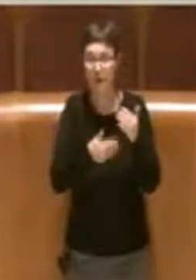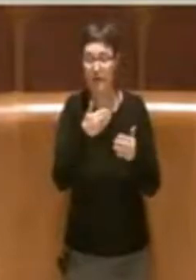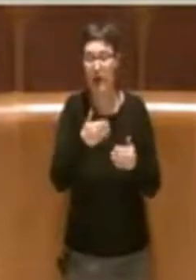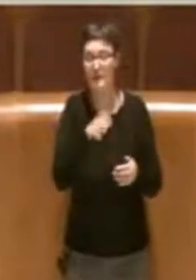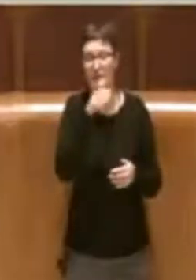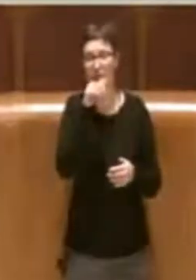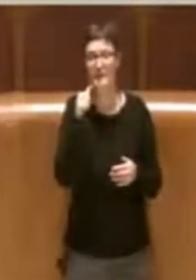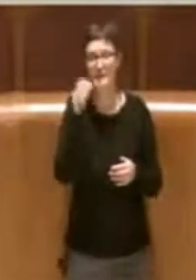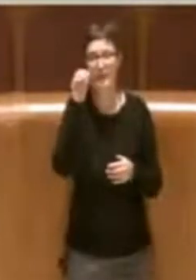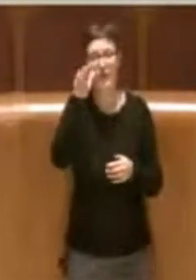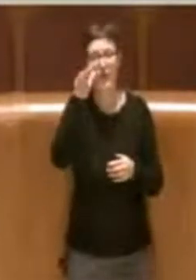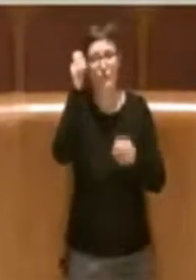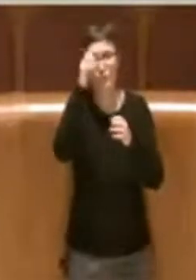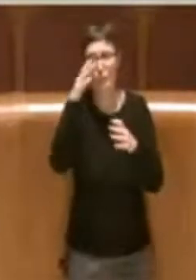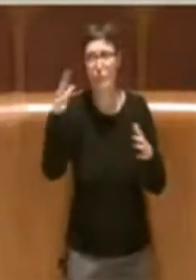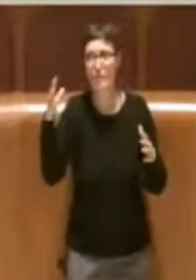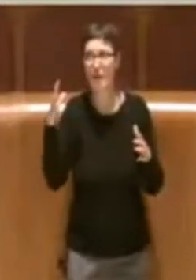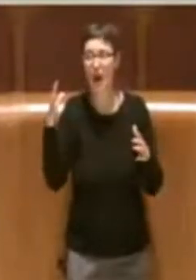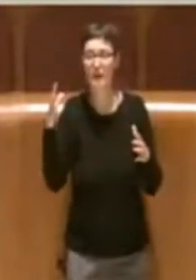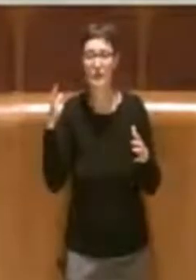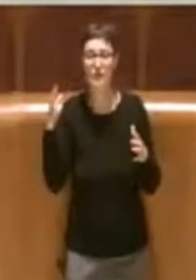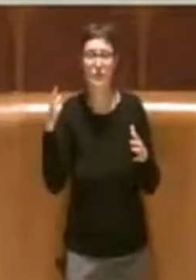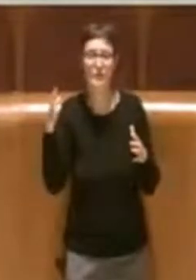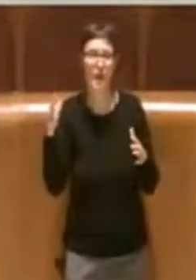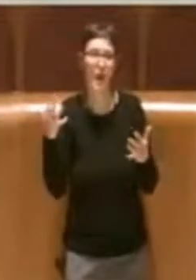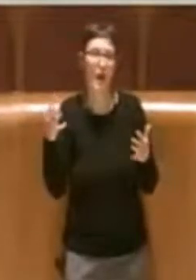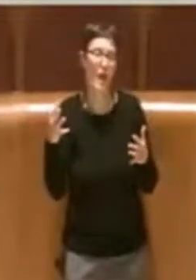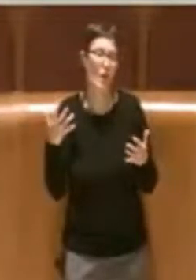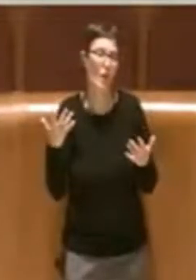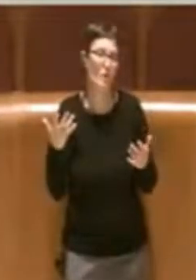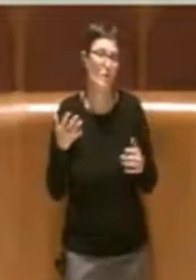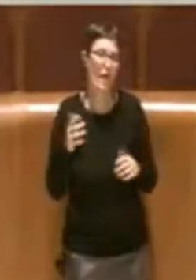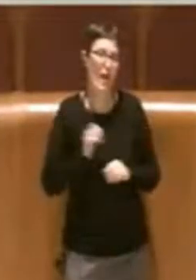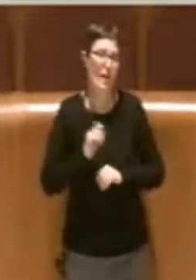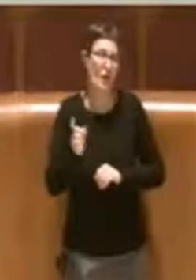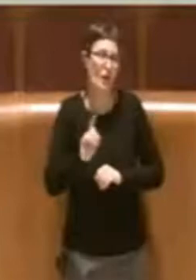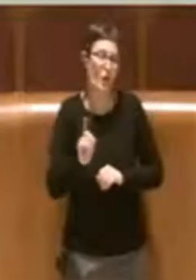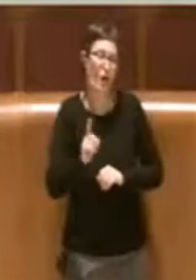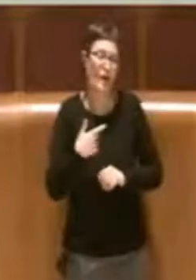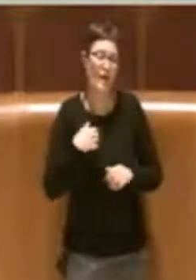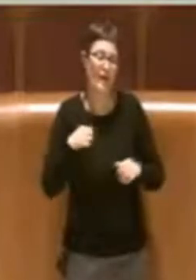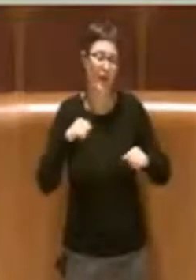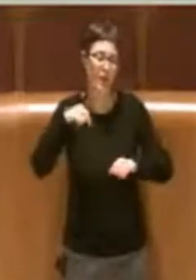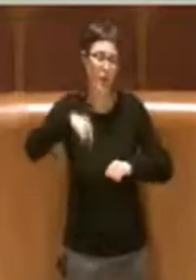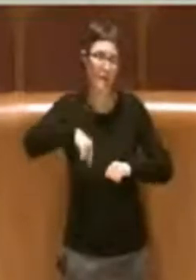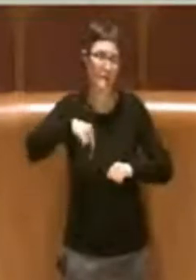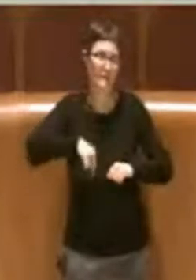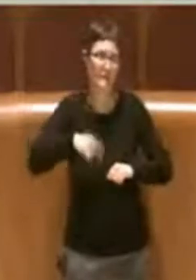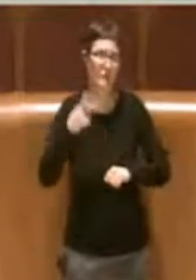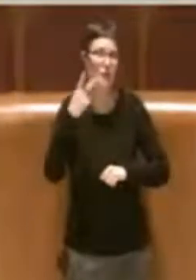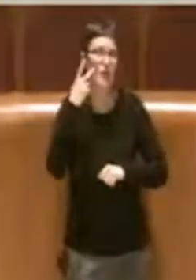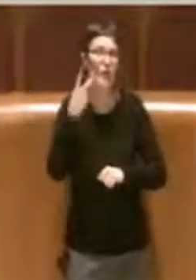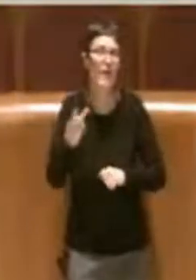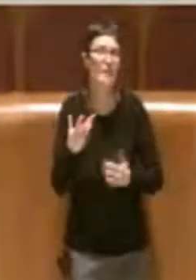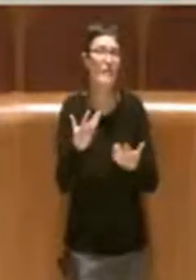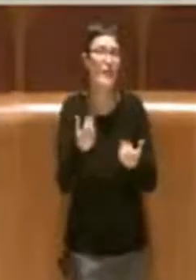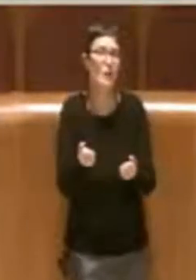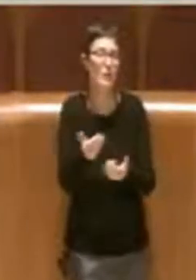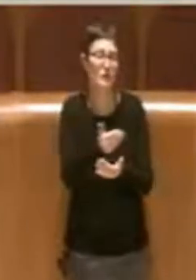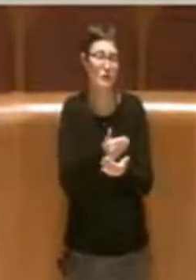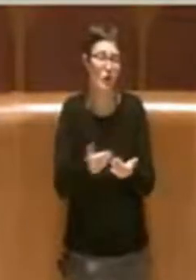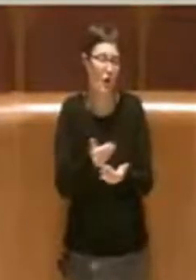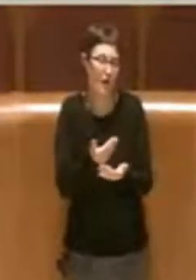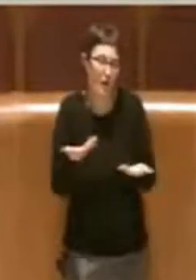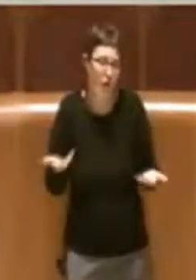a questo punto non credo che verrà vista la sua attuazione magari piena in questa consigliatura, ma in ogni caso